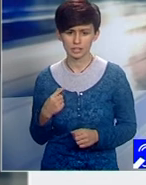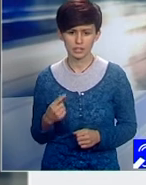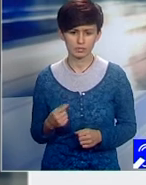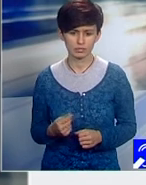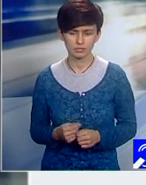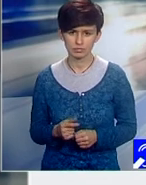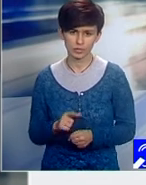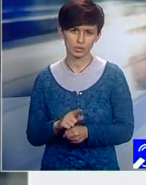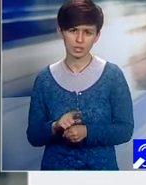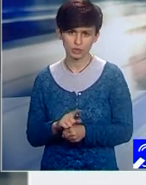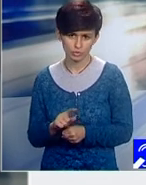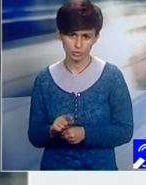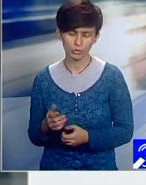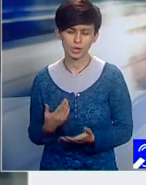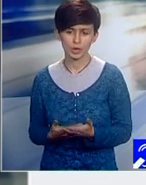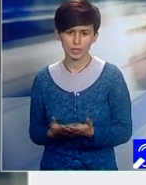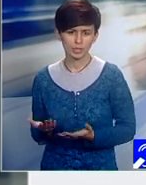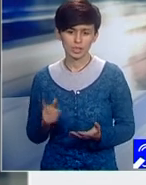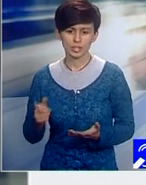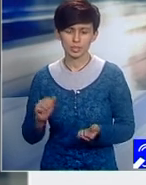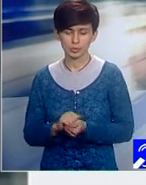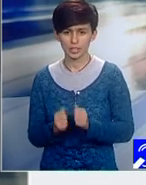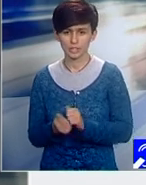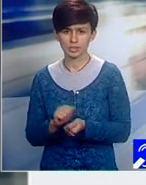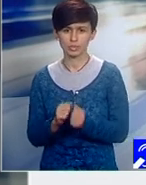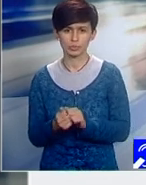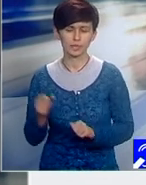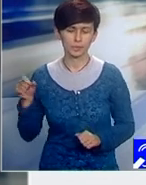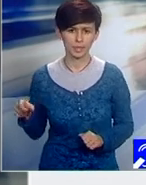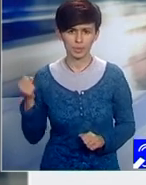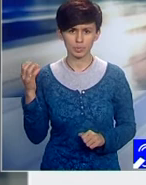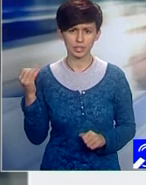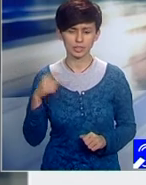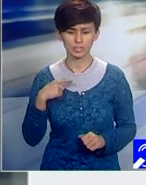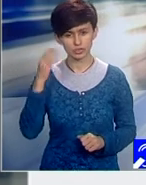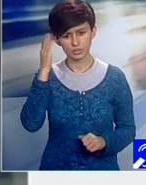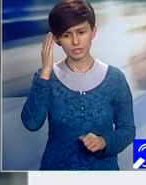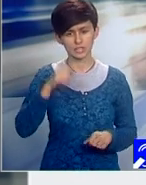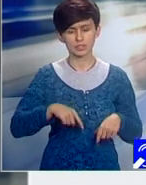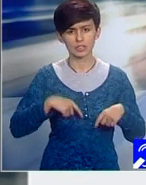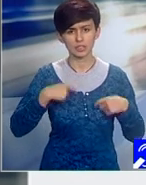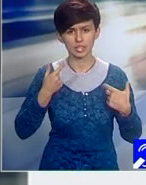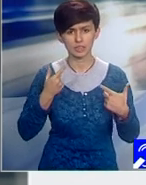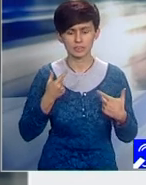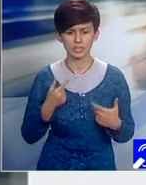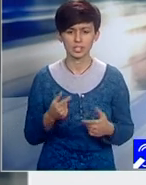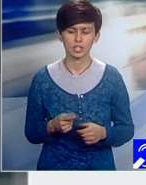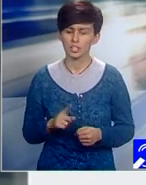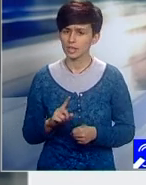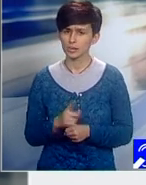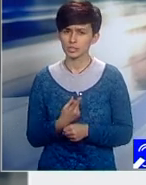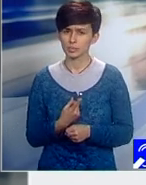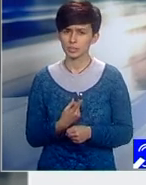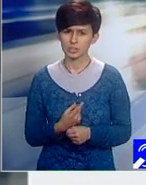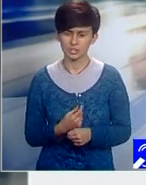care trebuie să lupte, pentru care trebuie să-l dobândească. Politicienii sunt învățați să trăiască din gesturi oportuniste. Întotdeauna